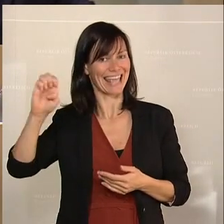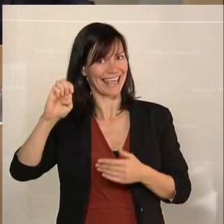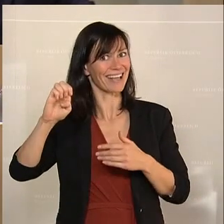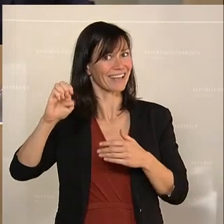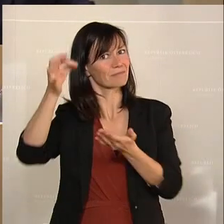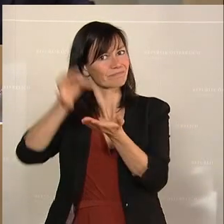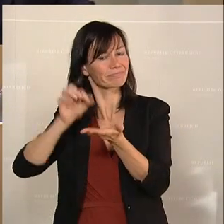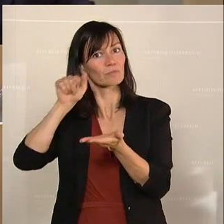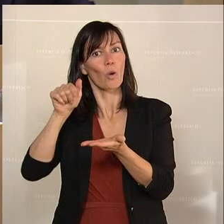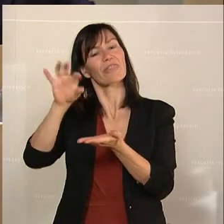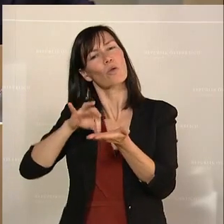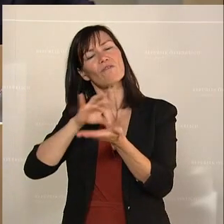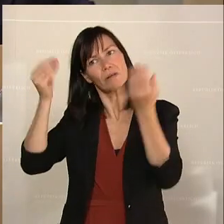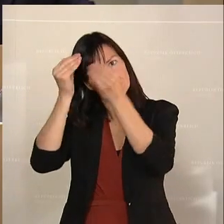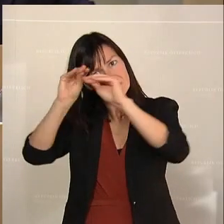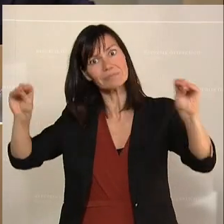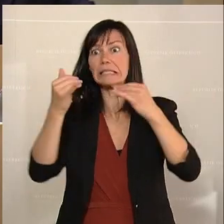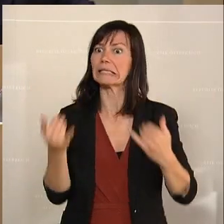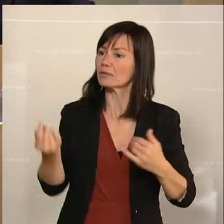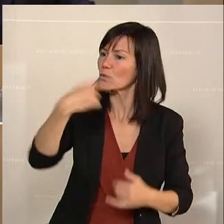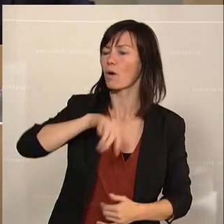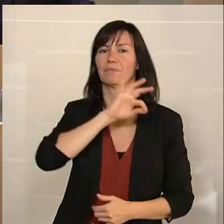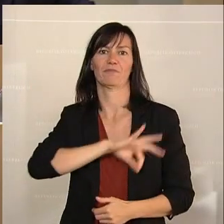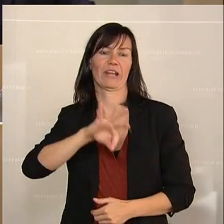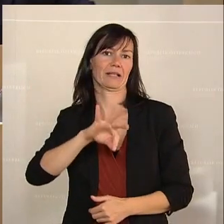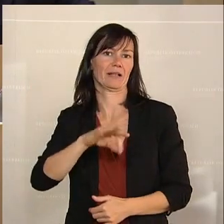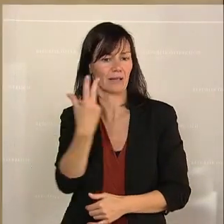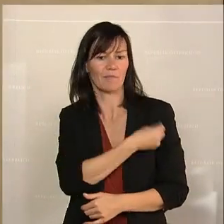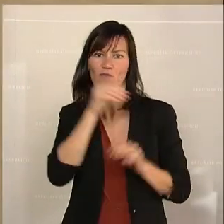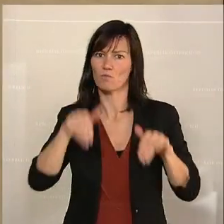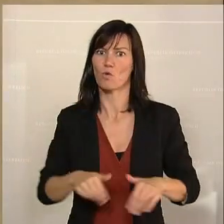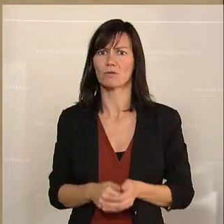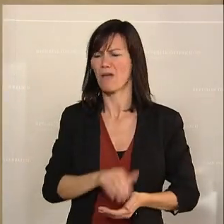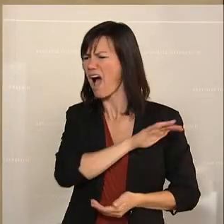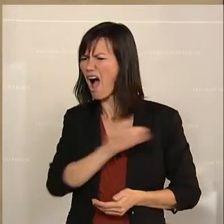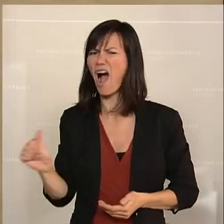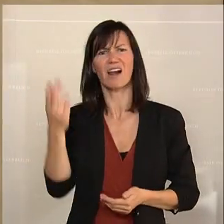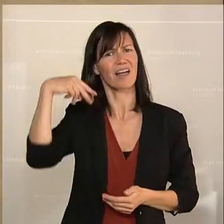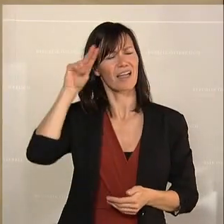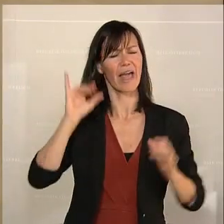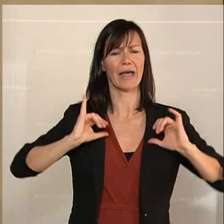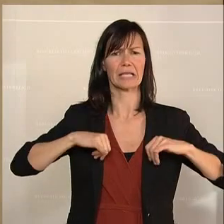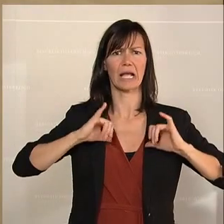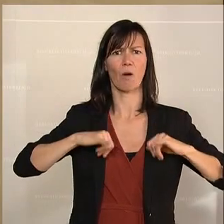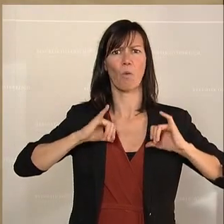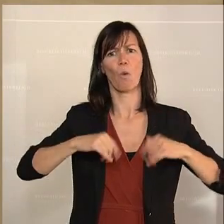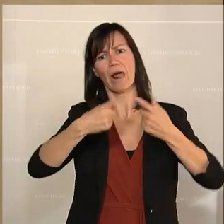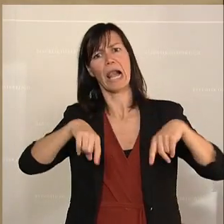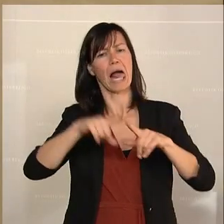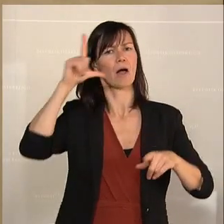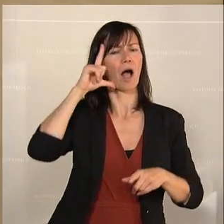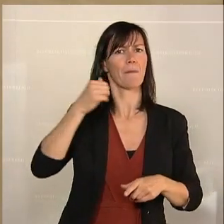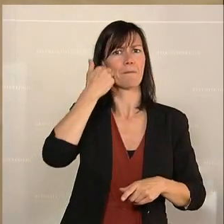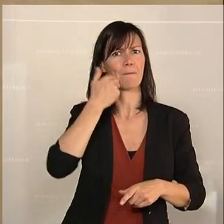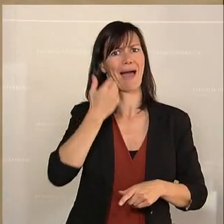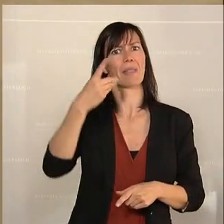sie alle gestanden, am Anfang vom Tiroler Landeshauptmann, vom Herrn Platter, der es verkündet hat, voll Freude. Heute